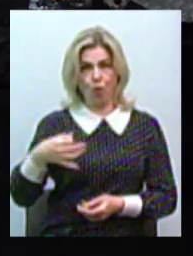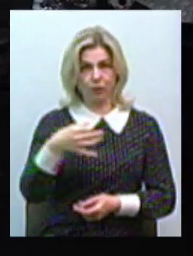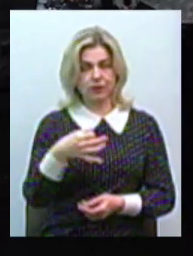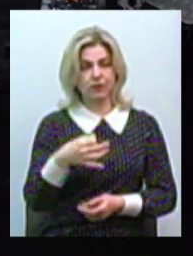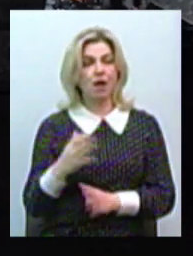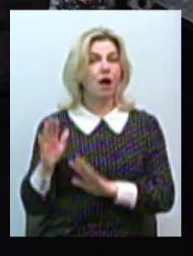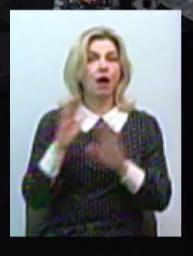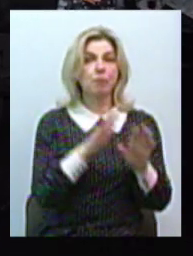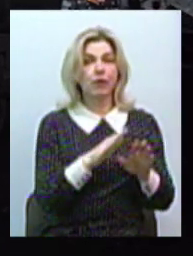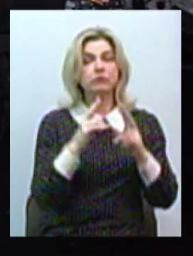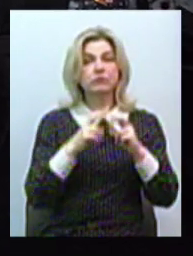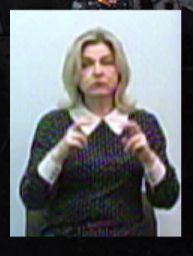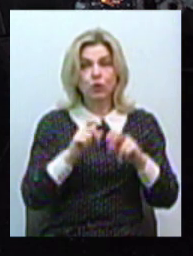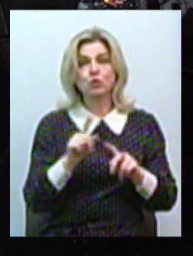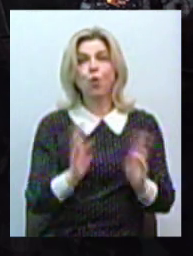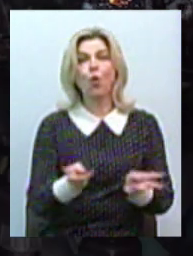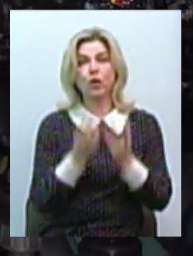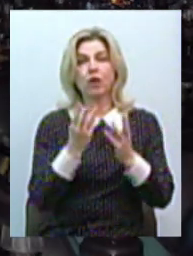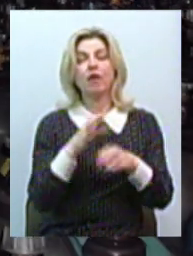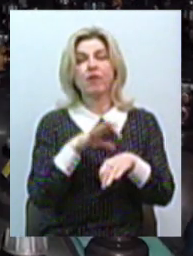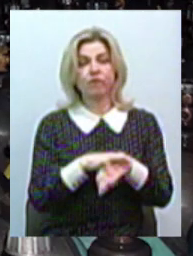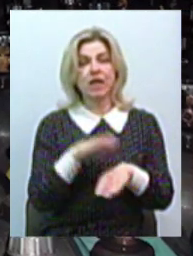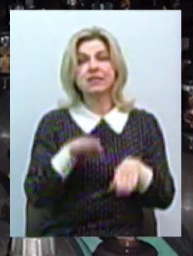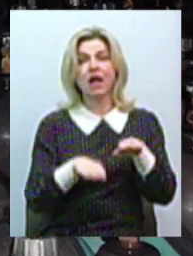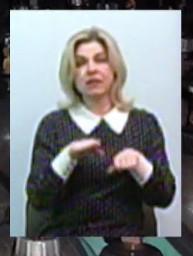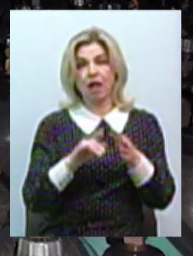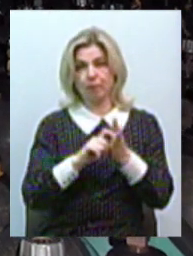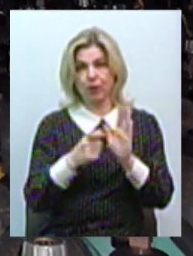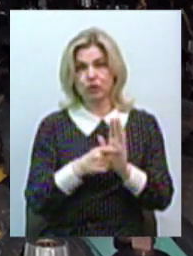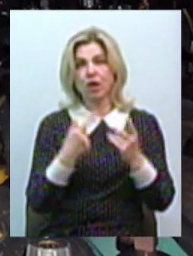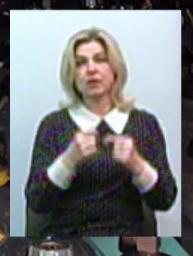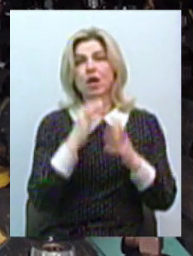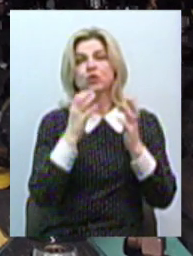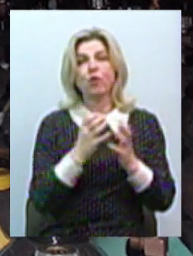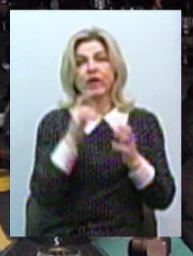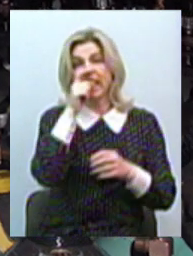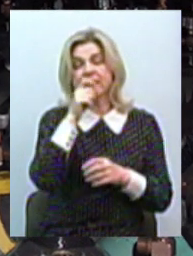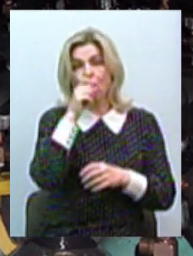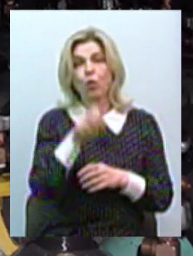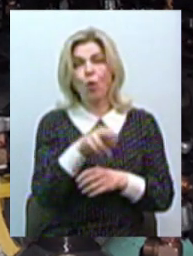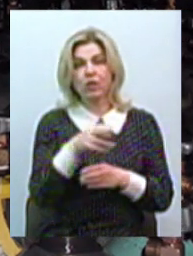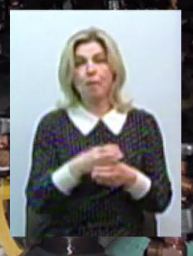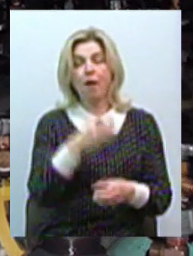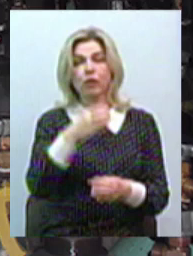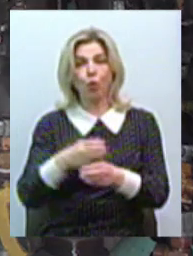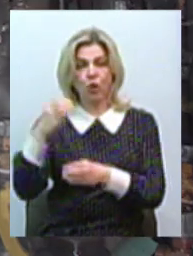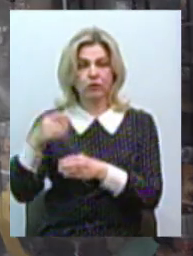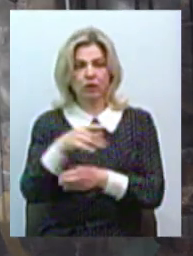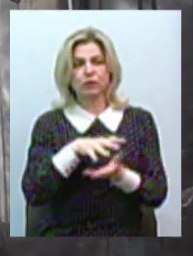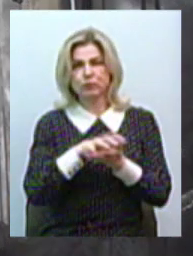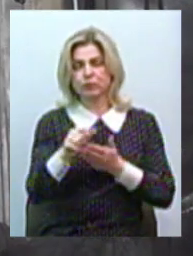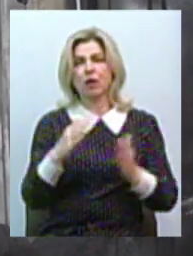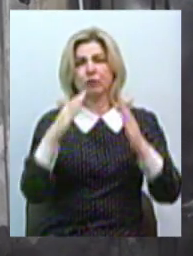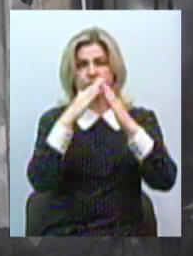Прибувши, з'ясували, що горіння виникло в складському приміщенні, в якому зберігались кисневі балони. Вогонь знищив покрівлю та